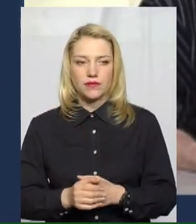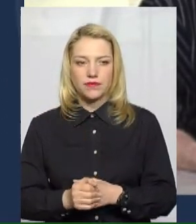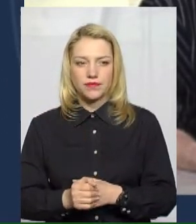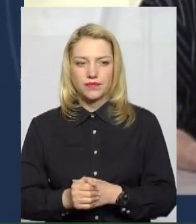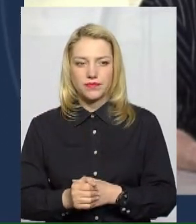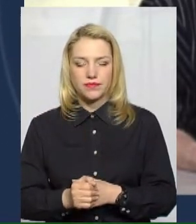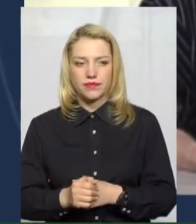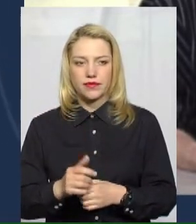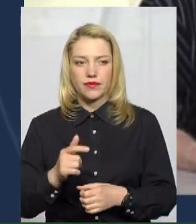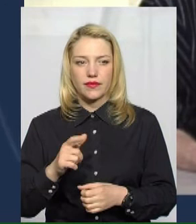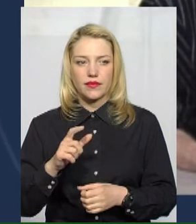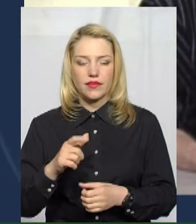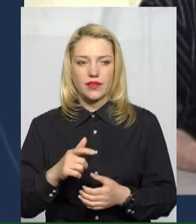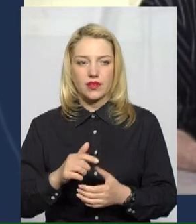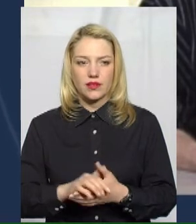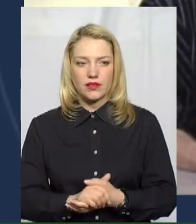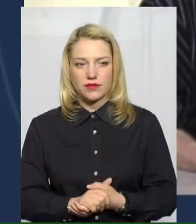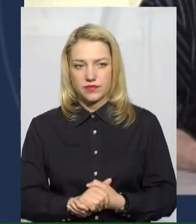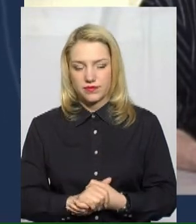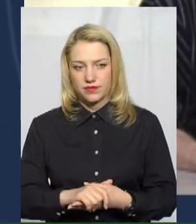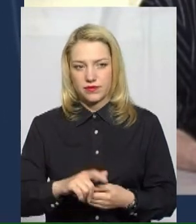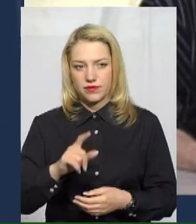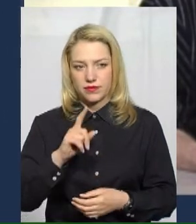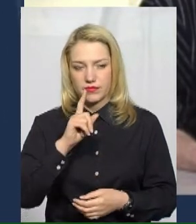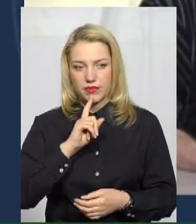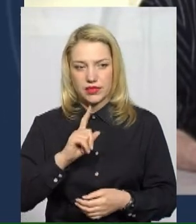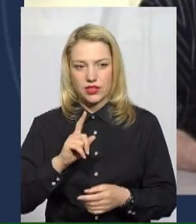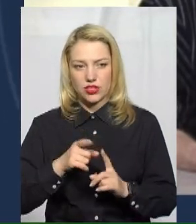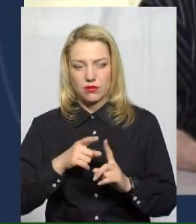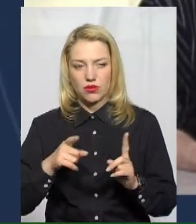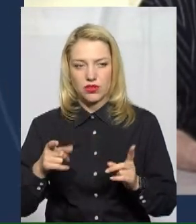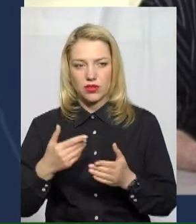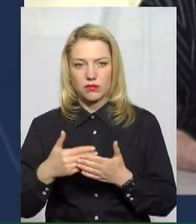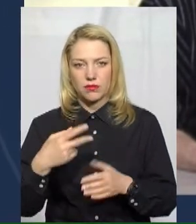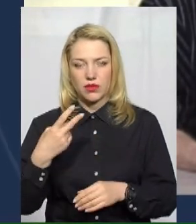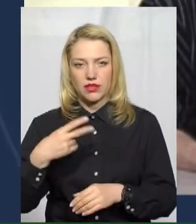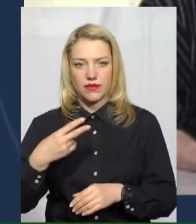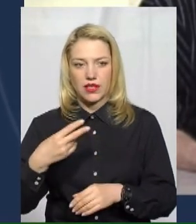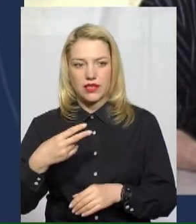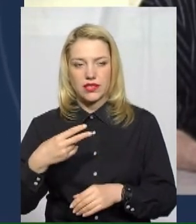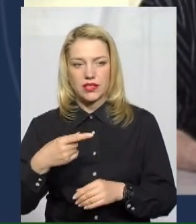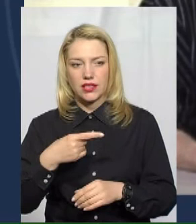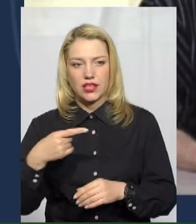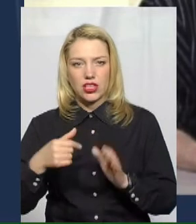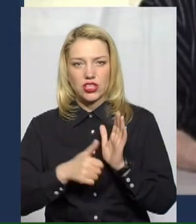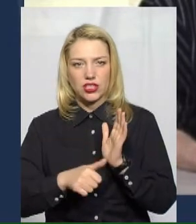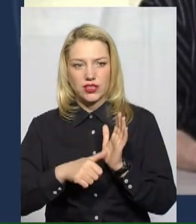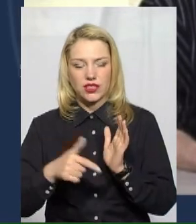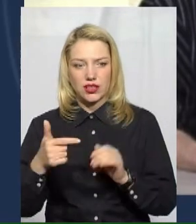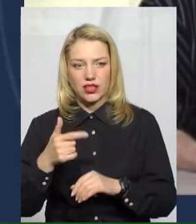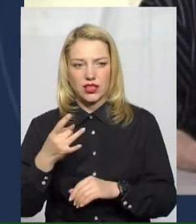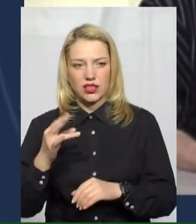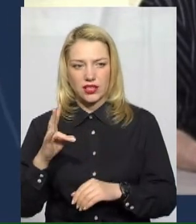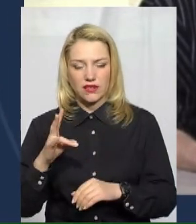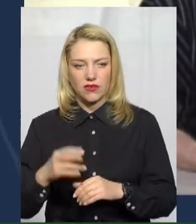плитка, а там місячний платіж встановить від 20 до 60 грн, в мені трішки розумілося,